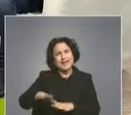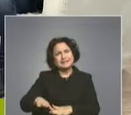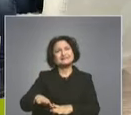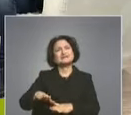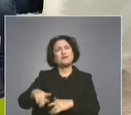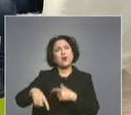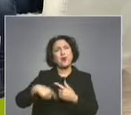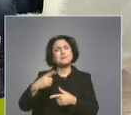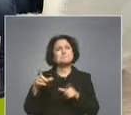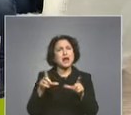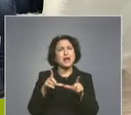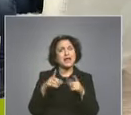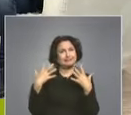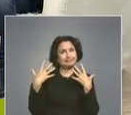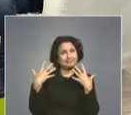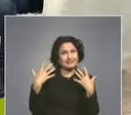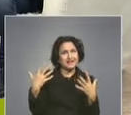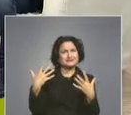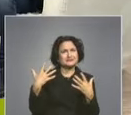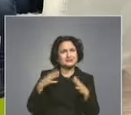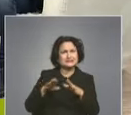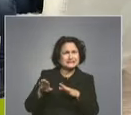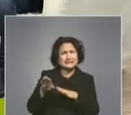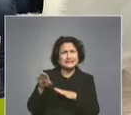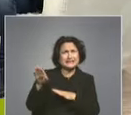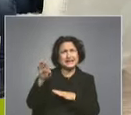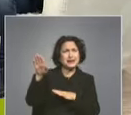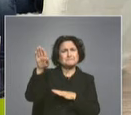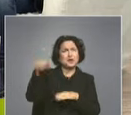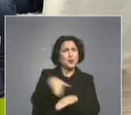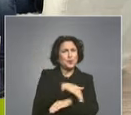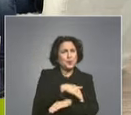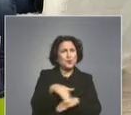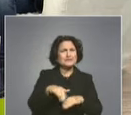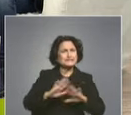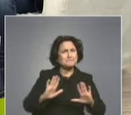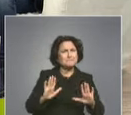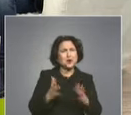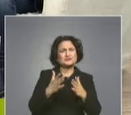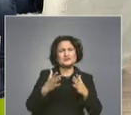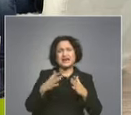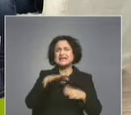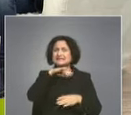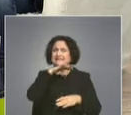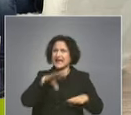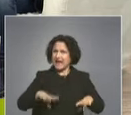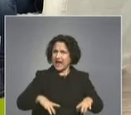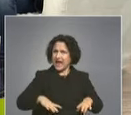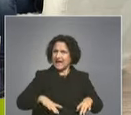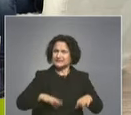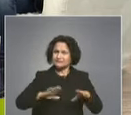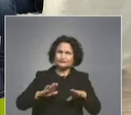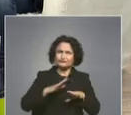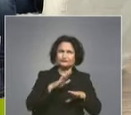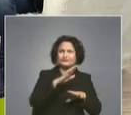Магахан 10, възстръмна уличка, започваща от Стария град, стигаща до Хаджи